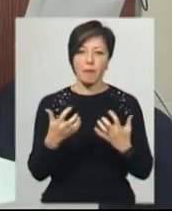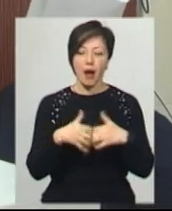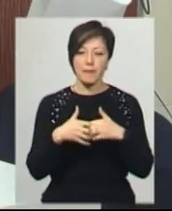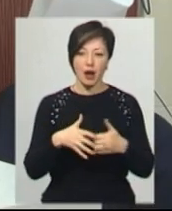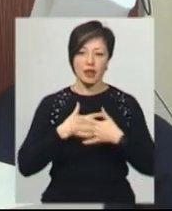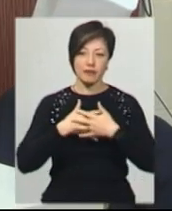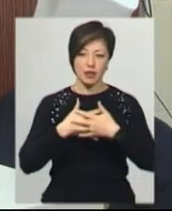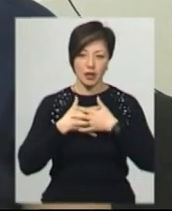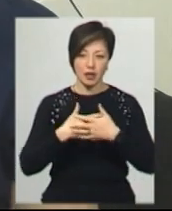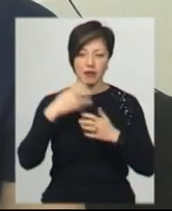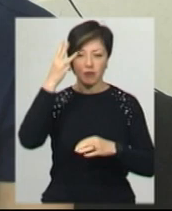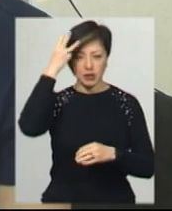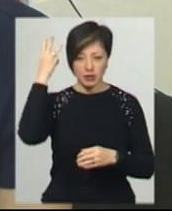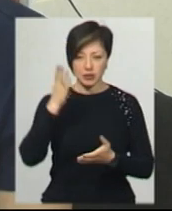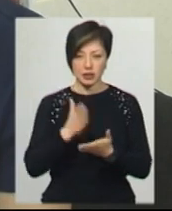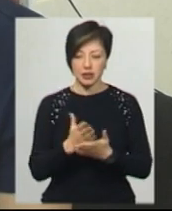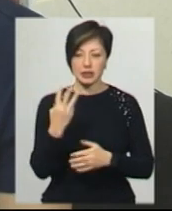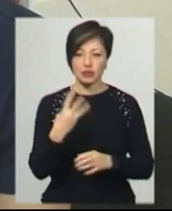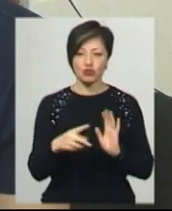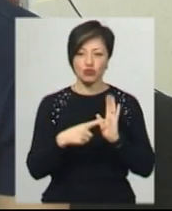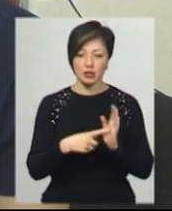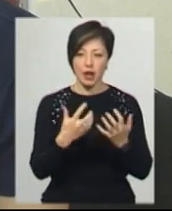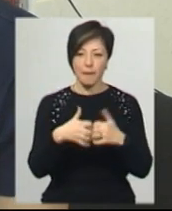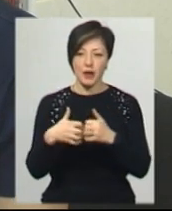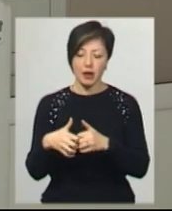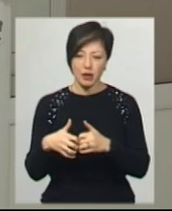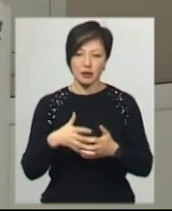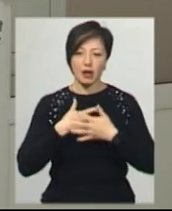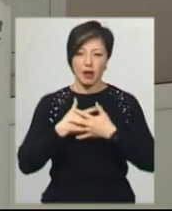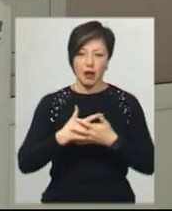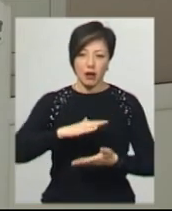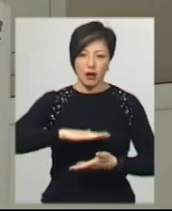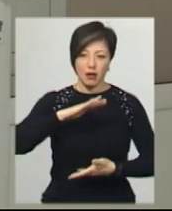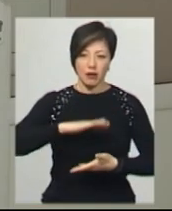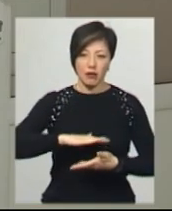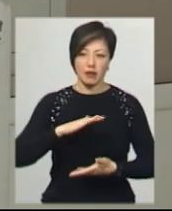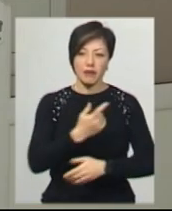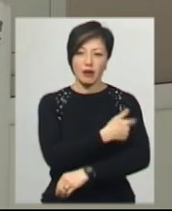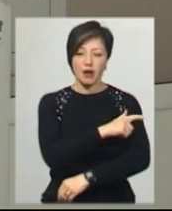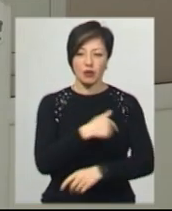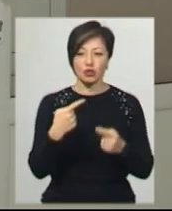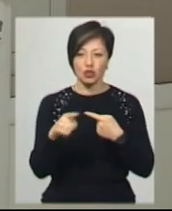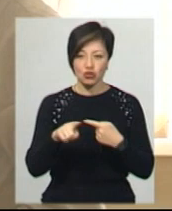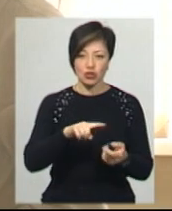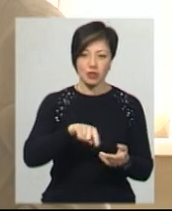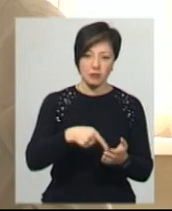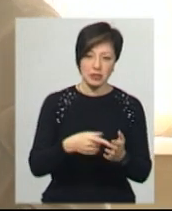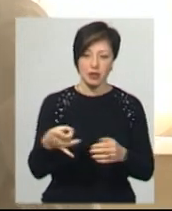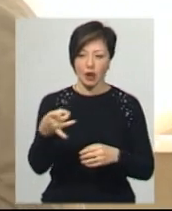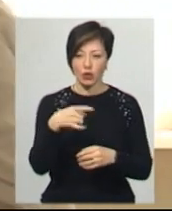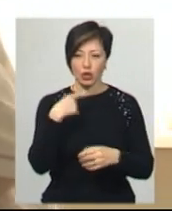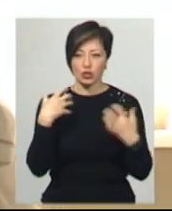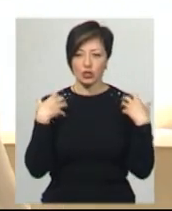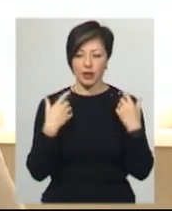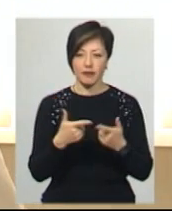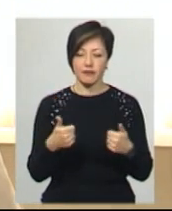ШВЛ, в обласному центрі на Хмельницьчині є ще 36 апаратів штучної вентиляції легень у лікарнях інших населених пунктів, каже начальник відділу